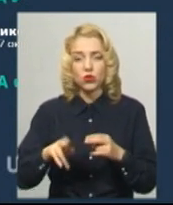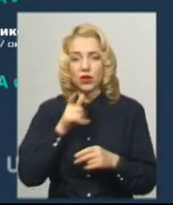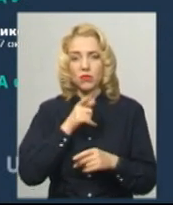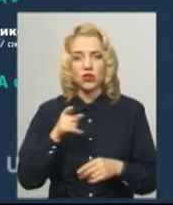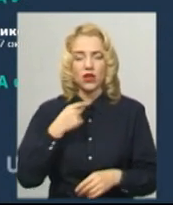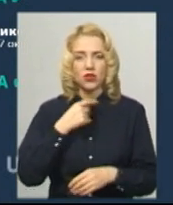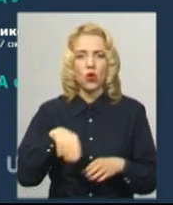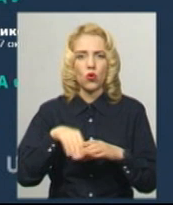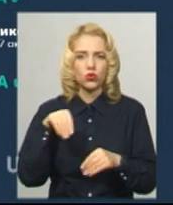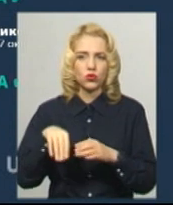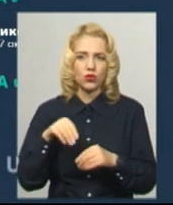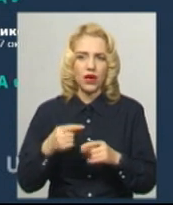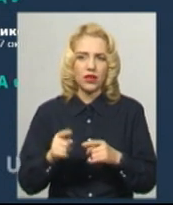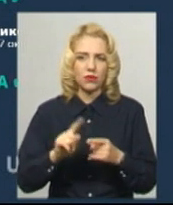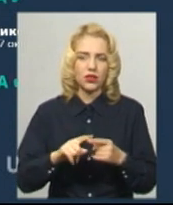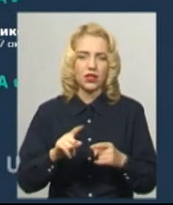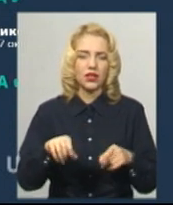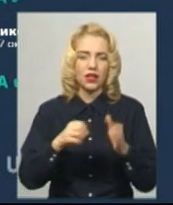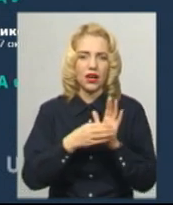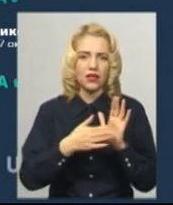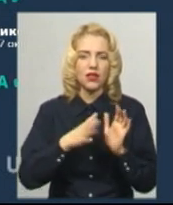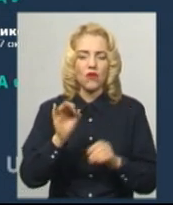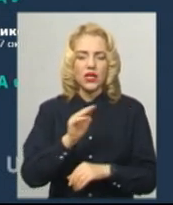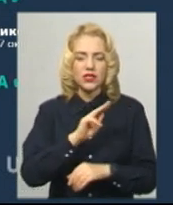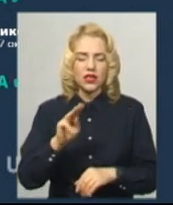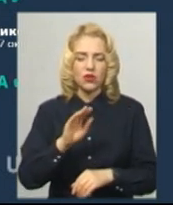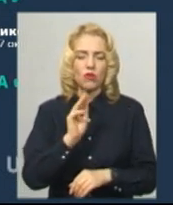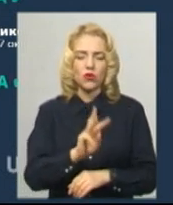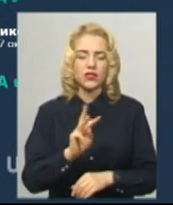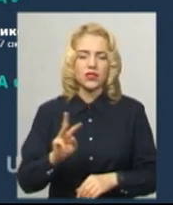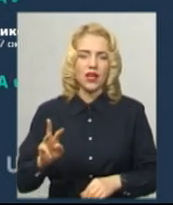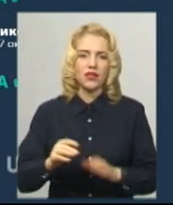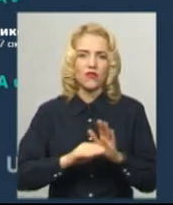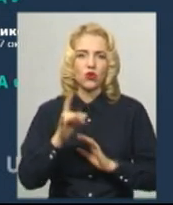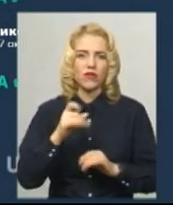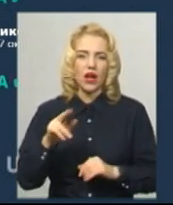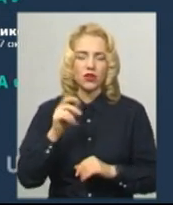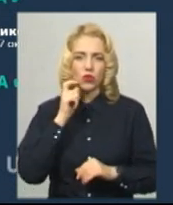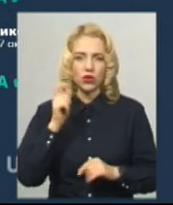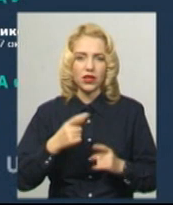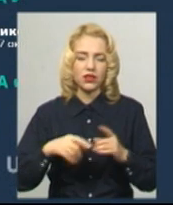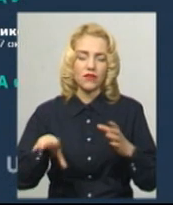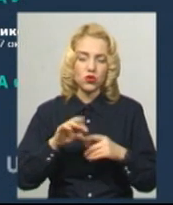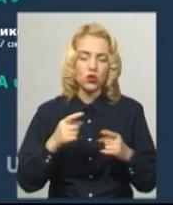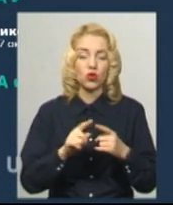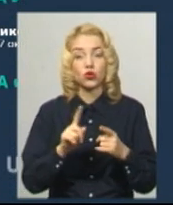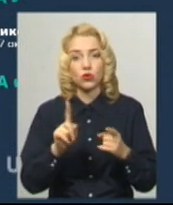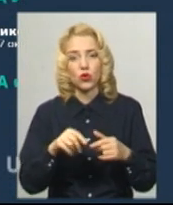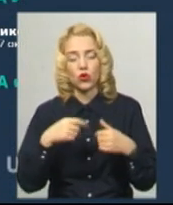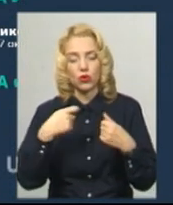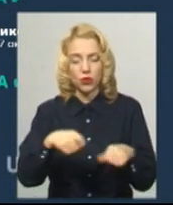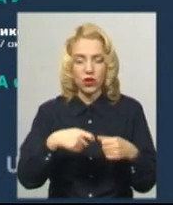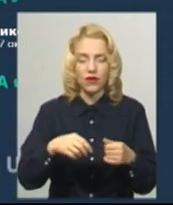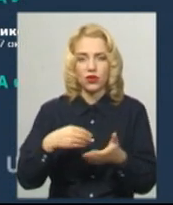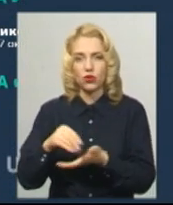оприлюднені на офіційному сайті Верховної Ради України. Всього за законопроєкт про дозвіл продавати і купувати землю сільськогосподарського